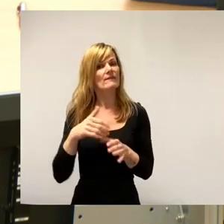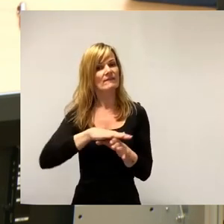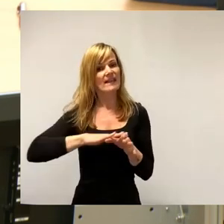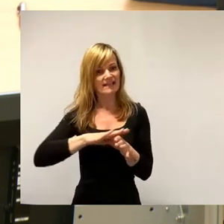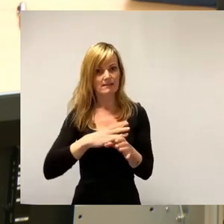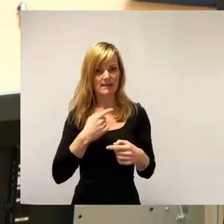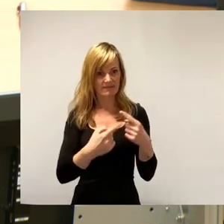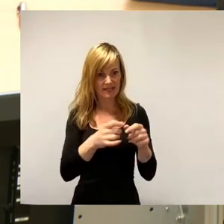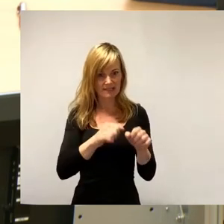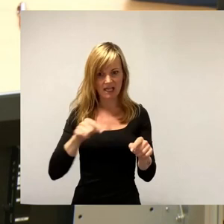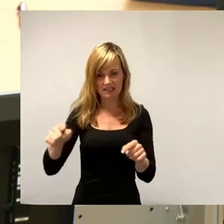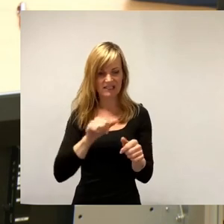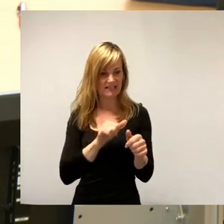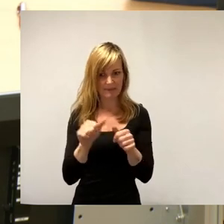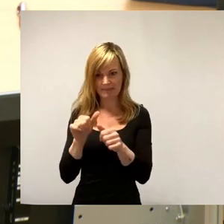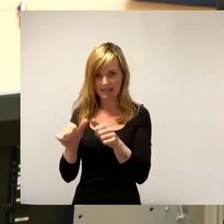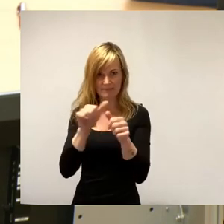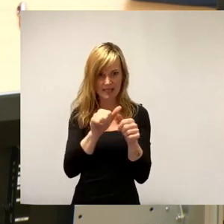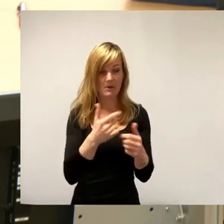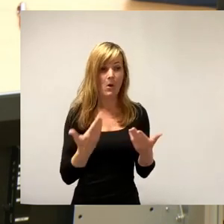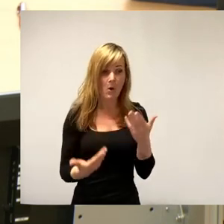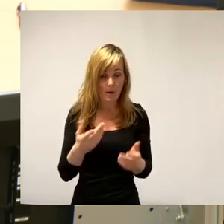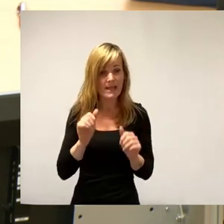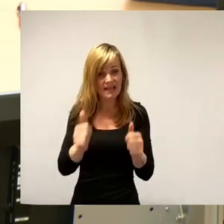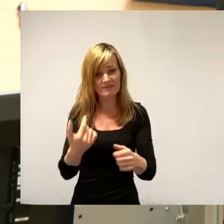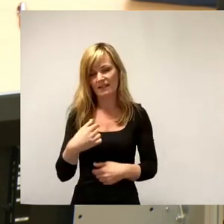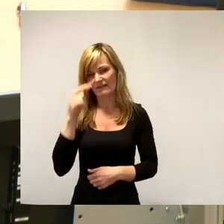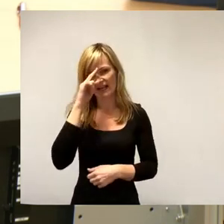Ob das dann im Prinzip was bringt, okay, aber wir wollen auch dem nicht im Wege stehen.